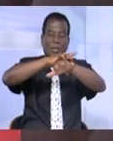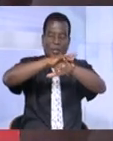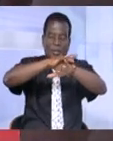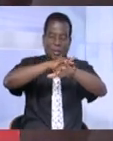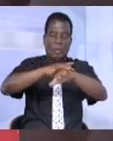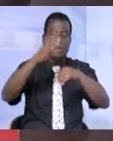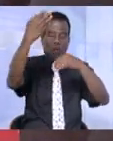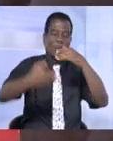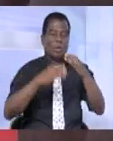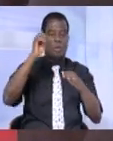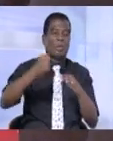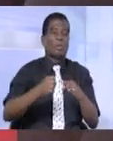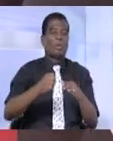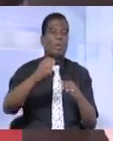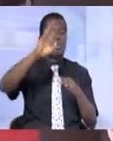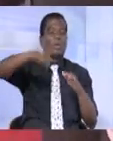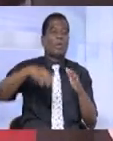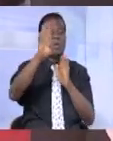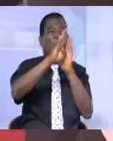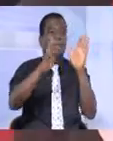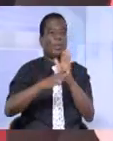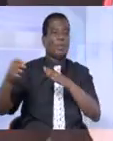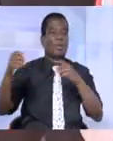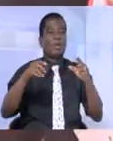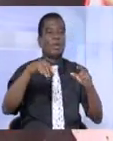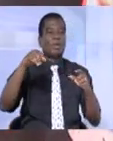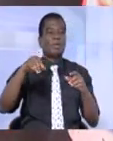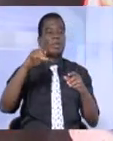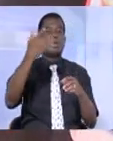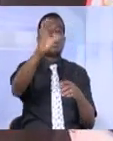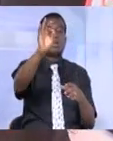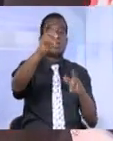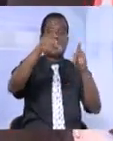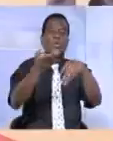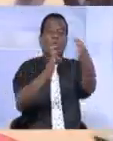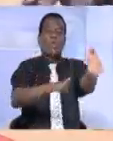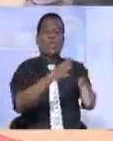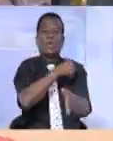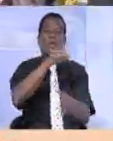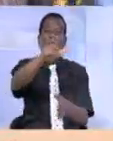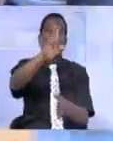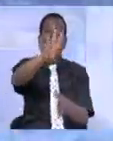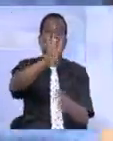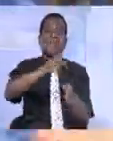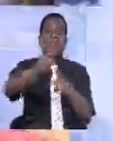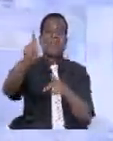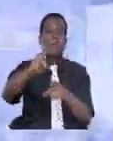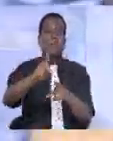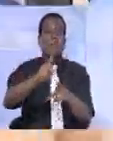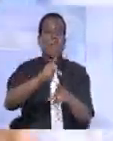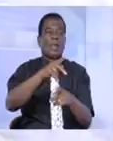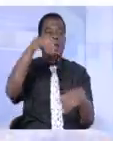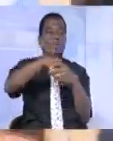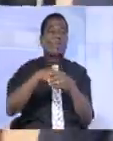'hospitalité. Le dernier bilan de cette attaque terroriste fait état de 19 morts et de 24 blessés, encore en soins,